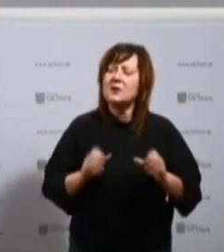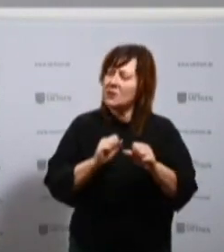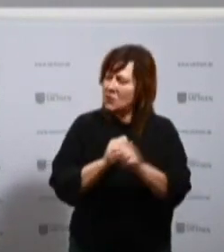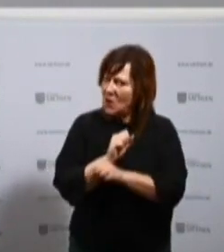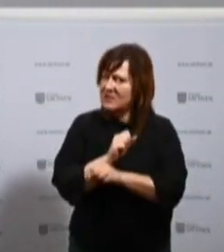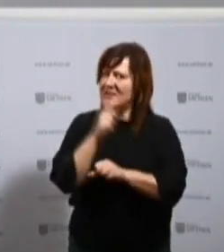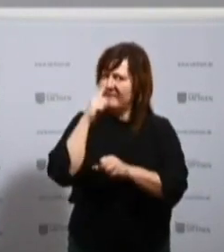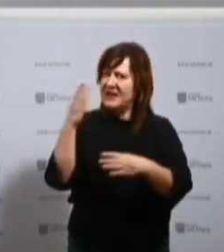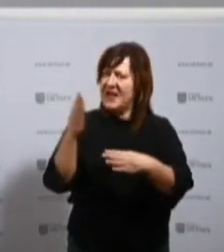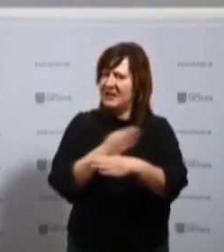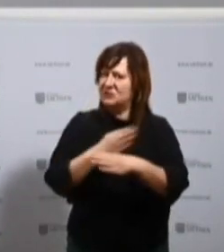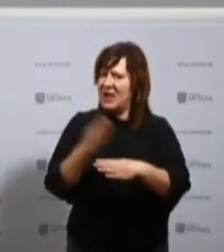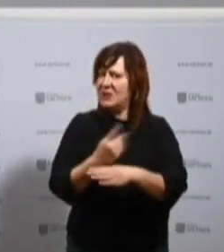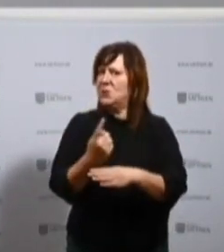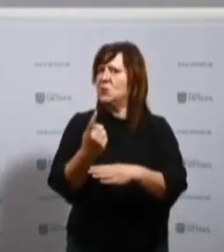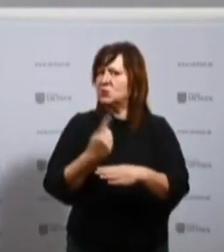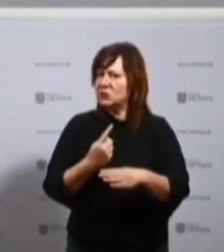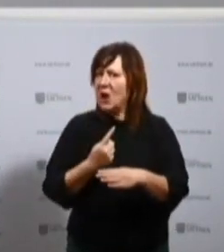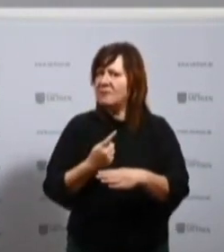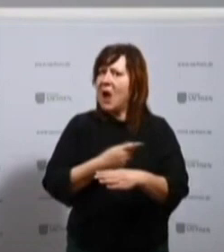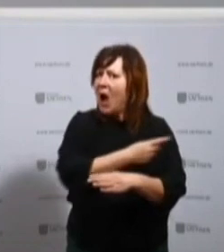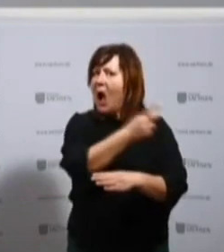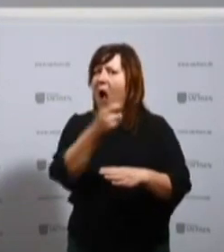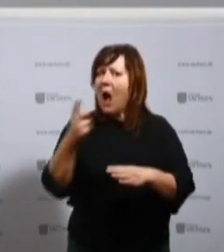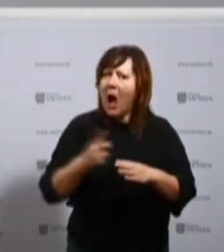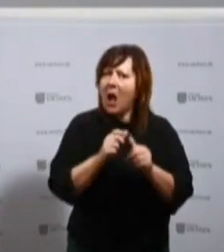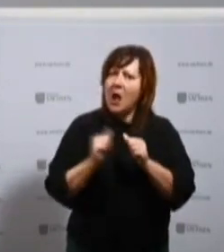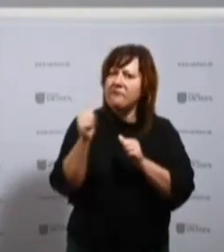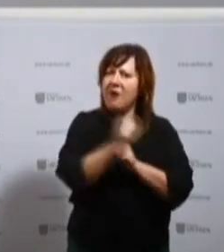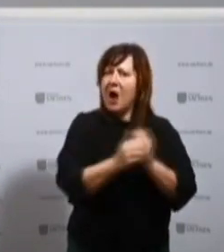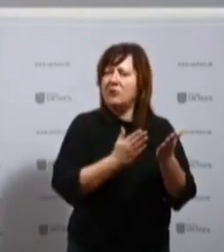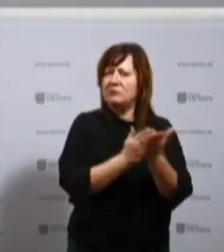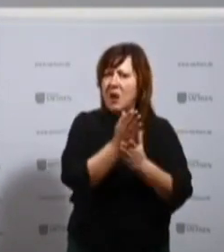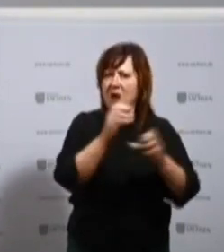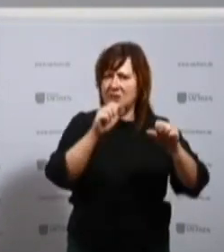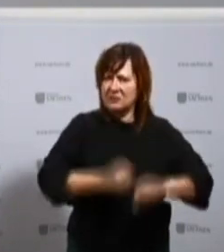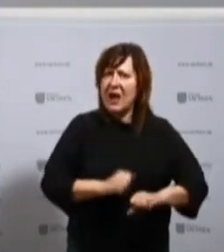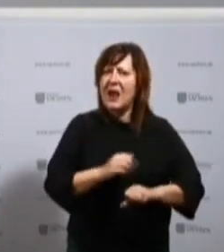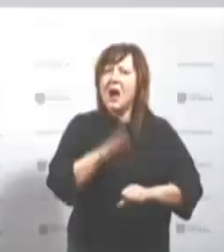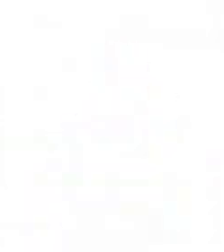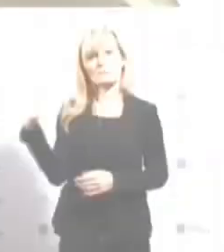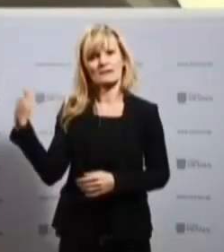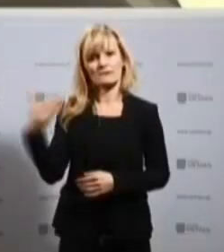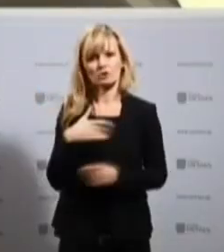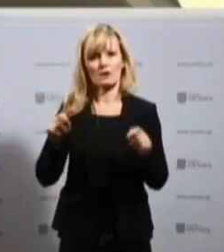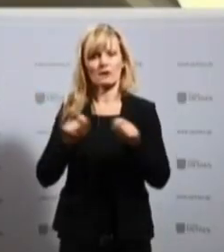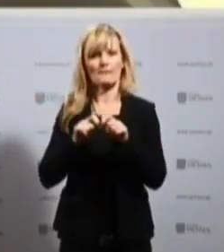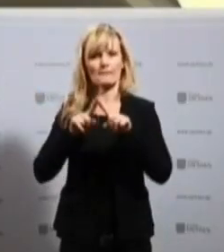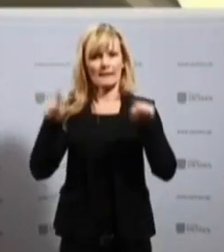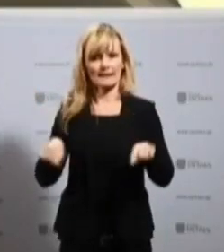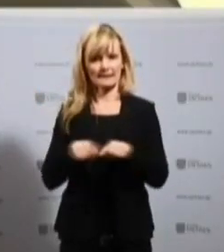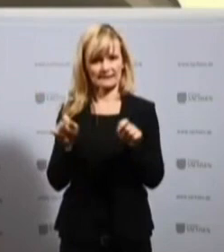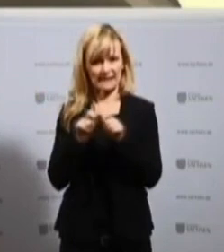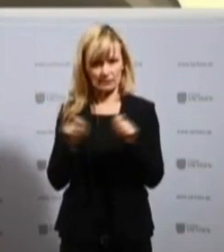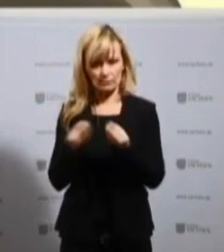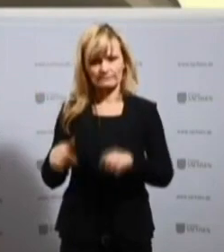dass es für alle kalkulierbar und genügend Zeit zur Vorbereitung gibt. Tschechien hatte